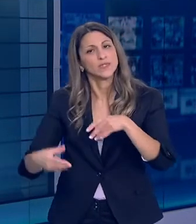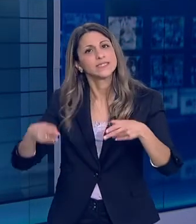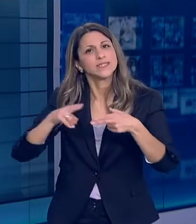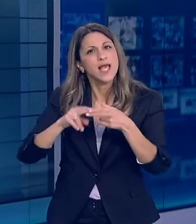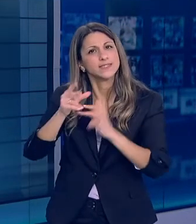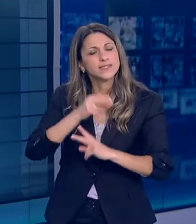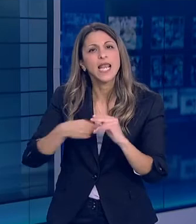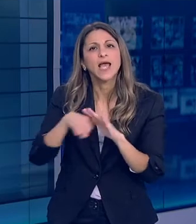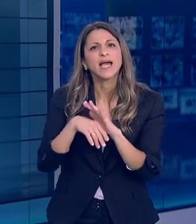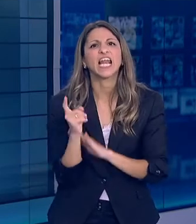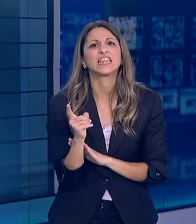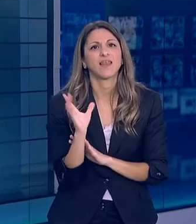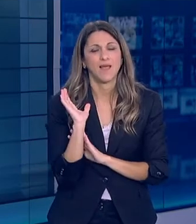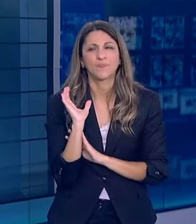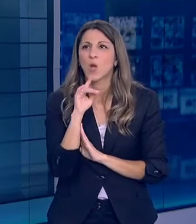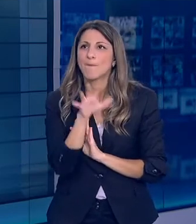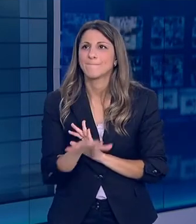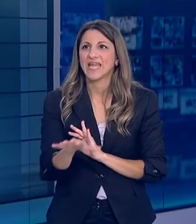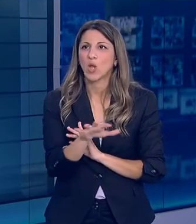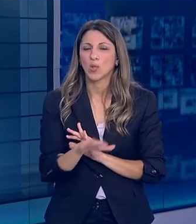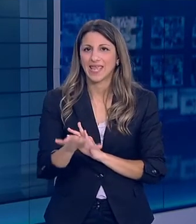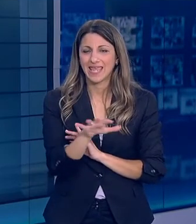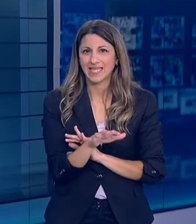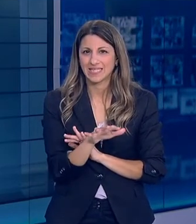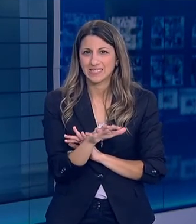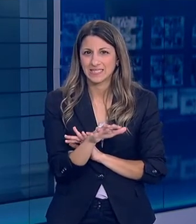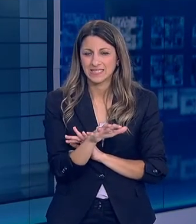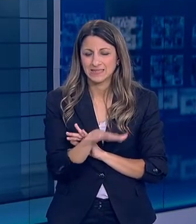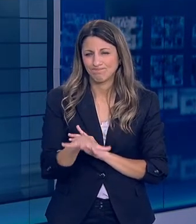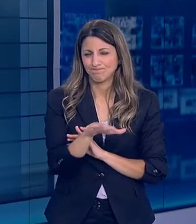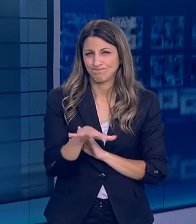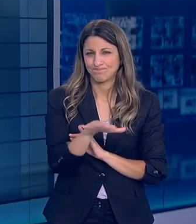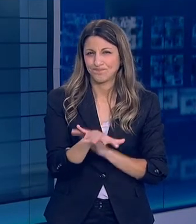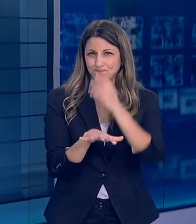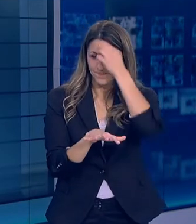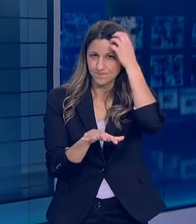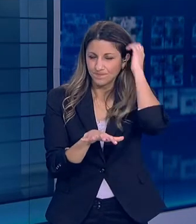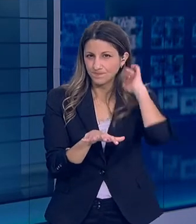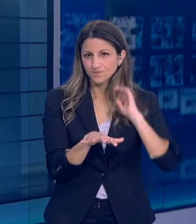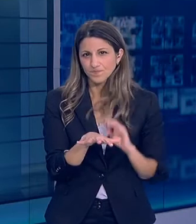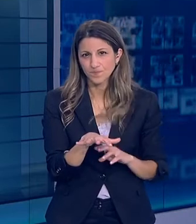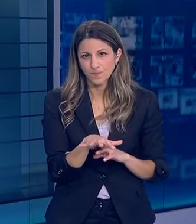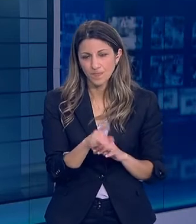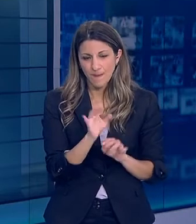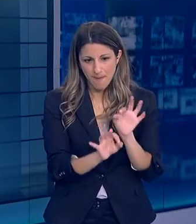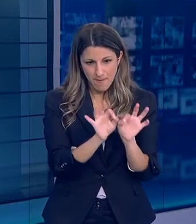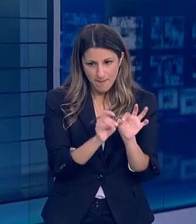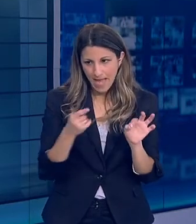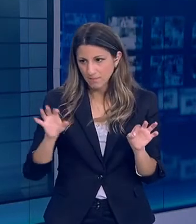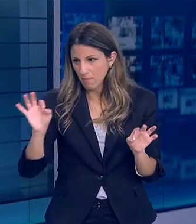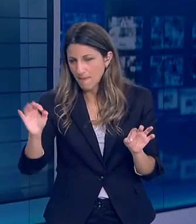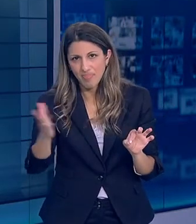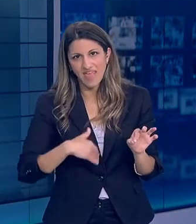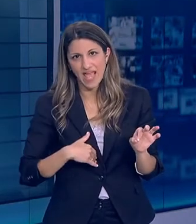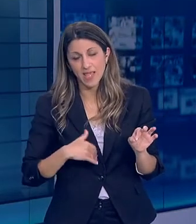Για τα κριτήρια Γιατί καταλαβαίνετε μια περιοχή Γεωγραφικά Σε μια χώρα μπορεί να έχει περισσότερα κρούσματα Από μια άλλη Το